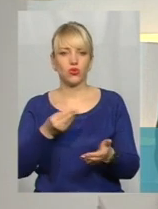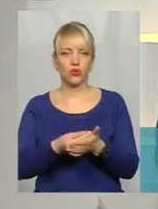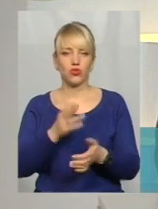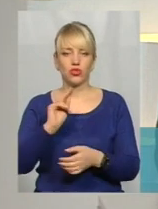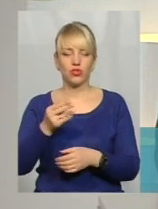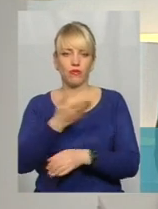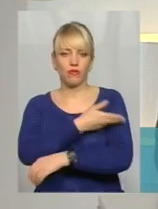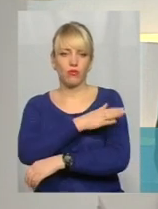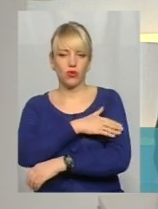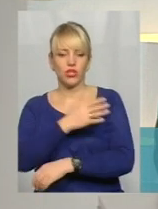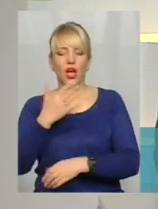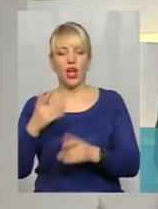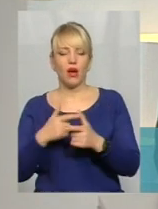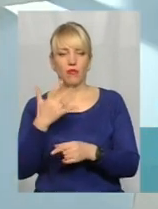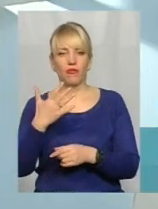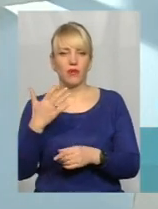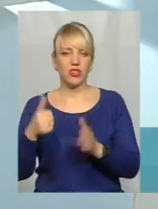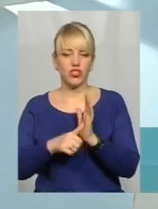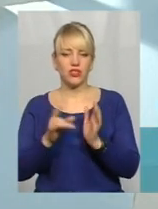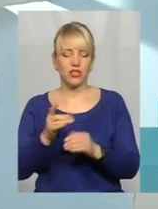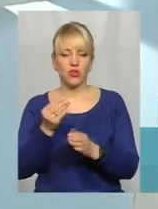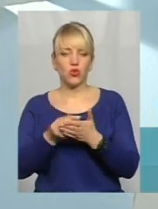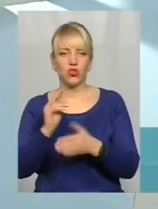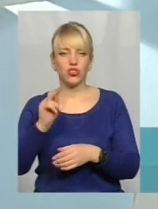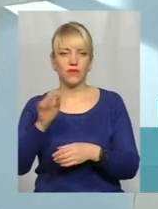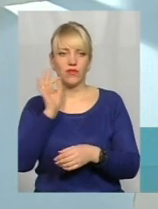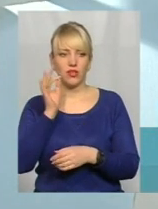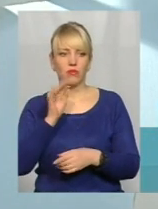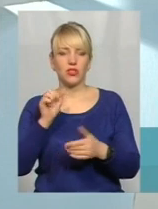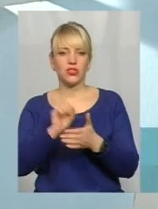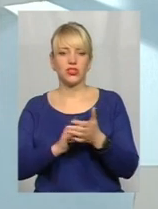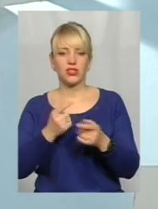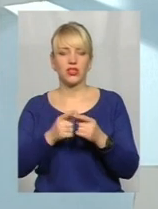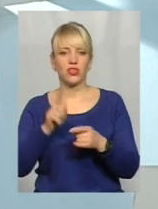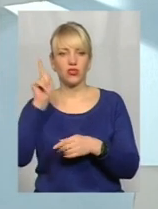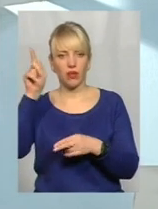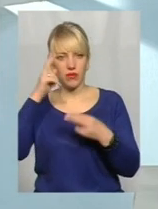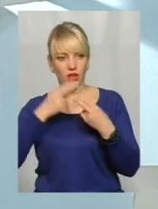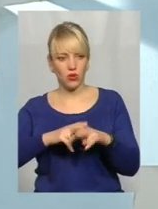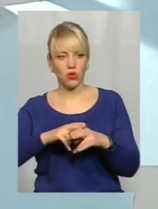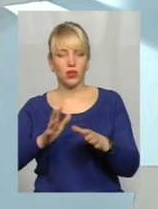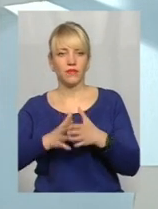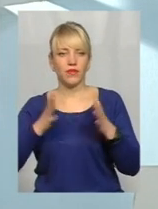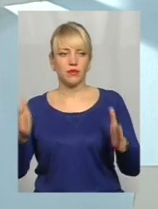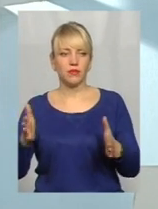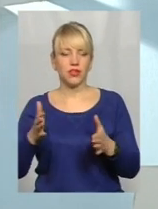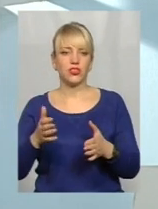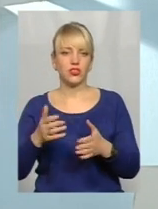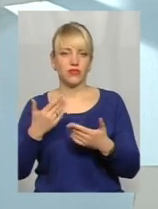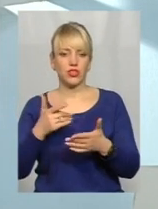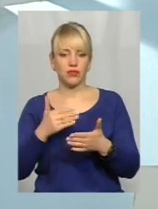в Польщі, або в 5-6 разів дорожче, ніж в Німеччині. Тільки через те, що там технології більш енергоефективні.